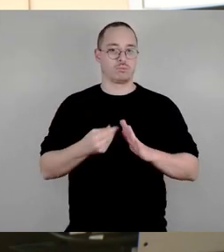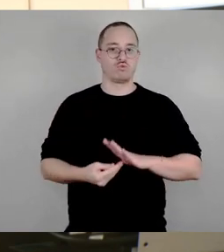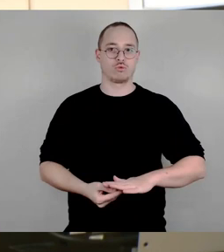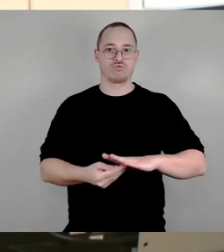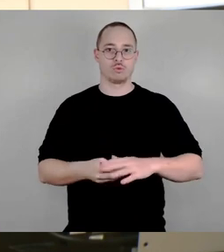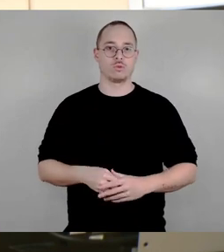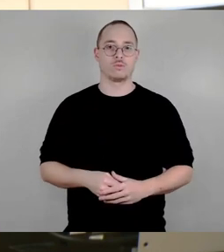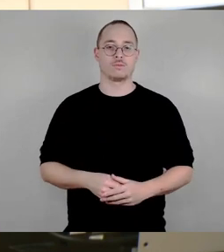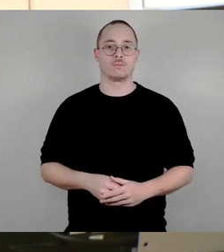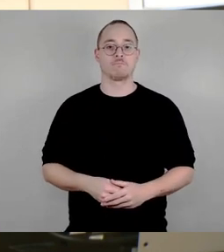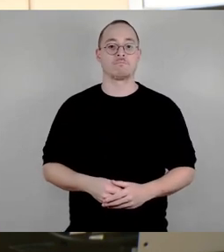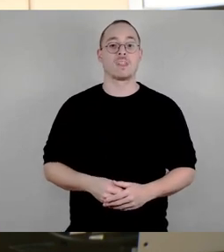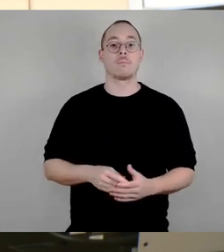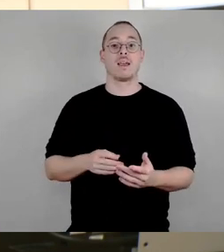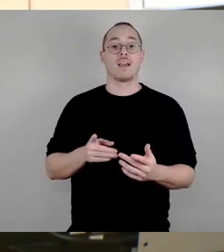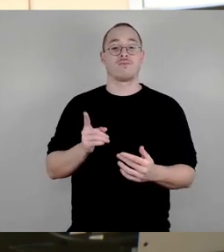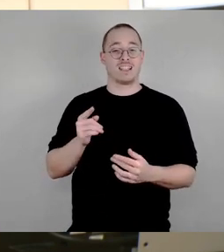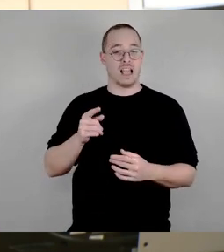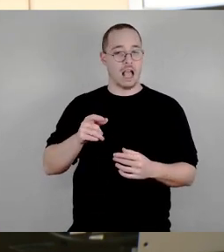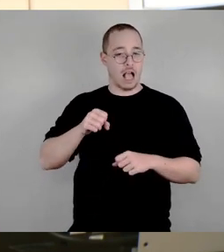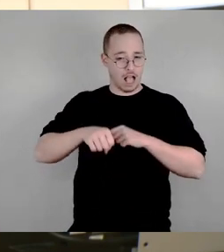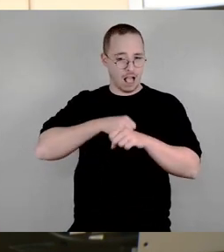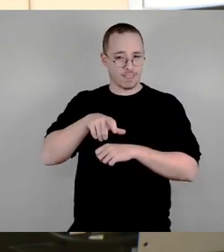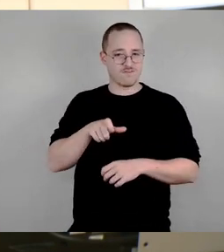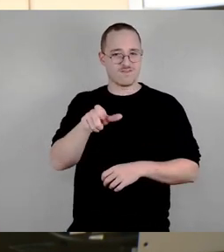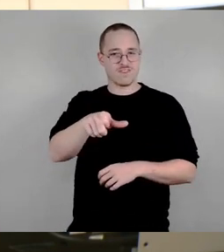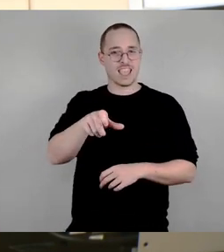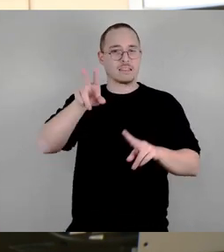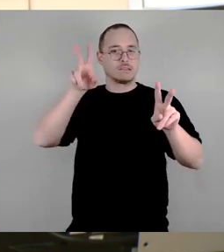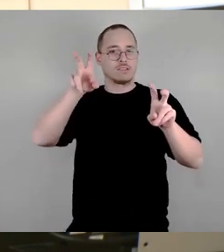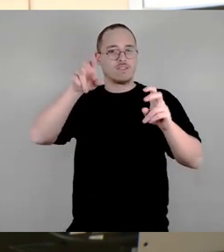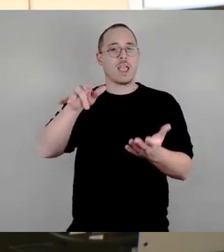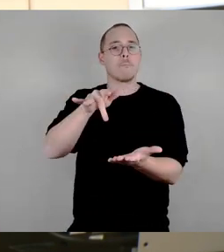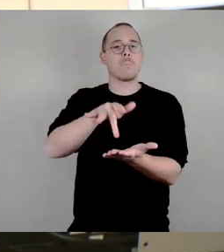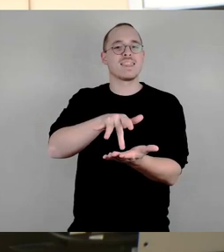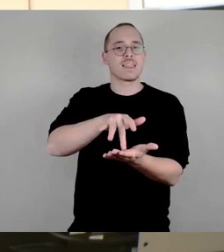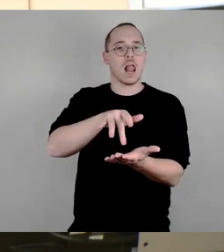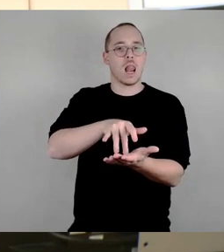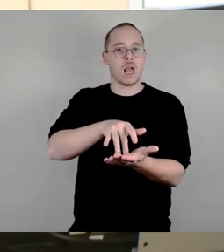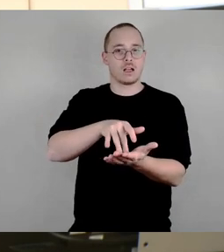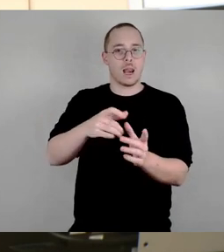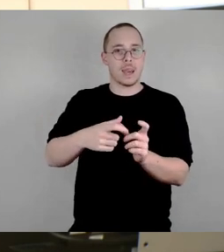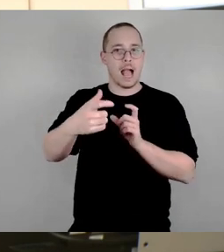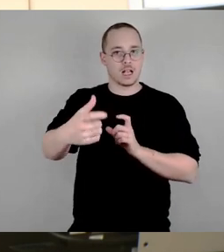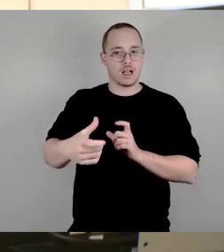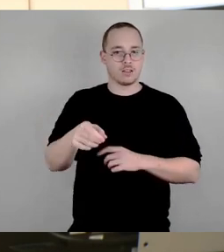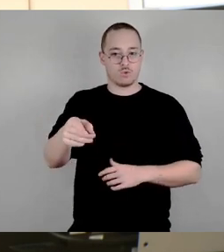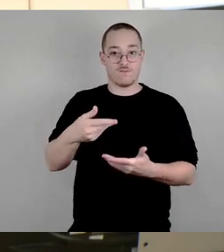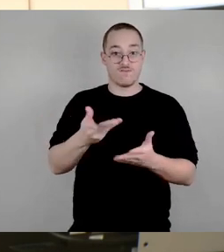entstehen wird. Das gebe ich zu, es ist ein bisschen eine Geschmackssache, da sind auch die Radfahrerinnen und Radfahrer nicht ganz in einer